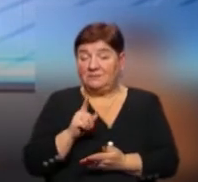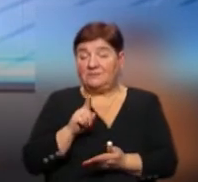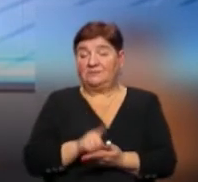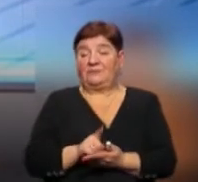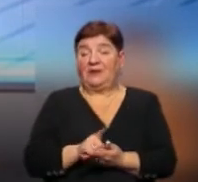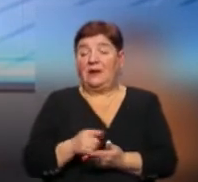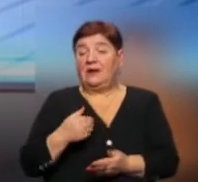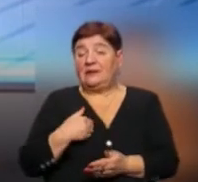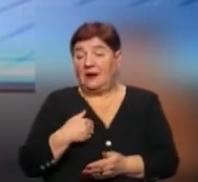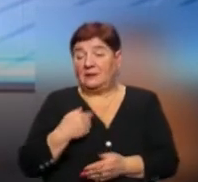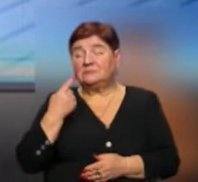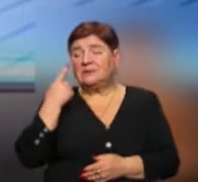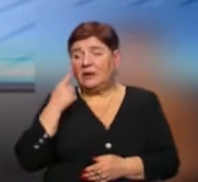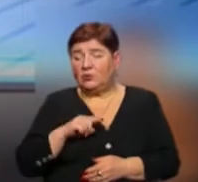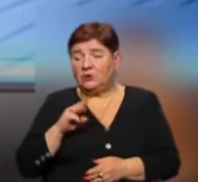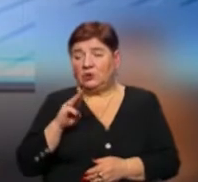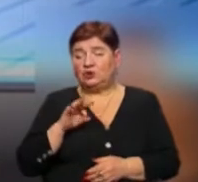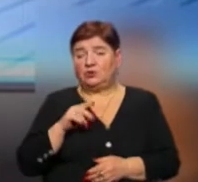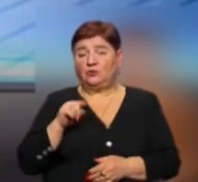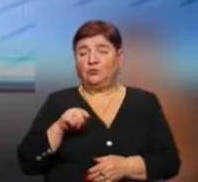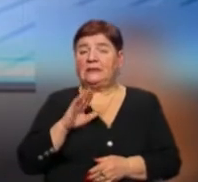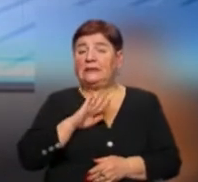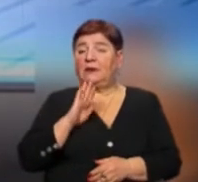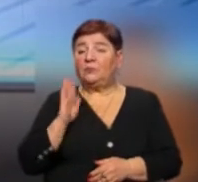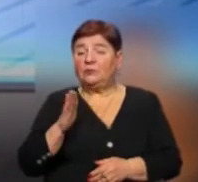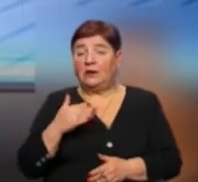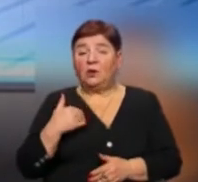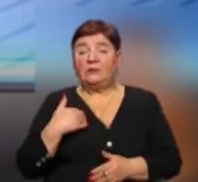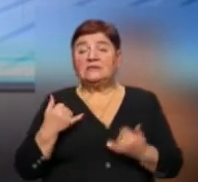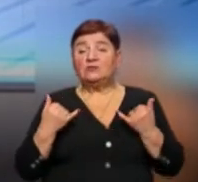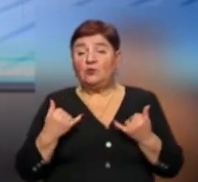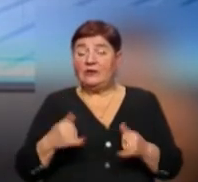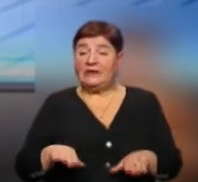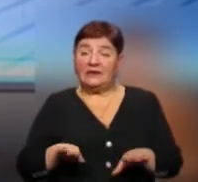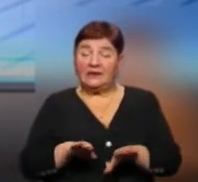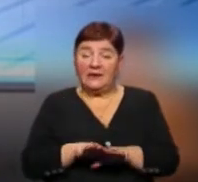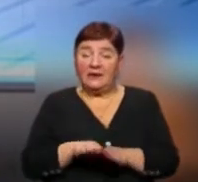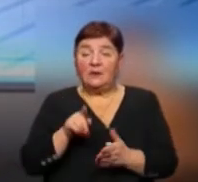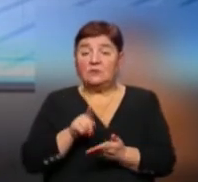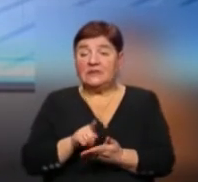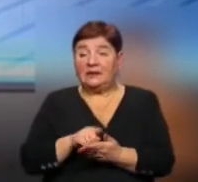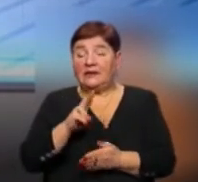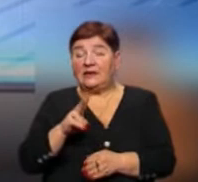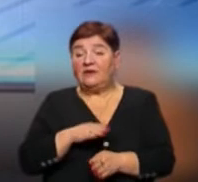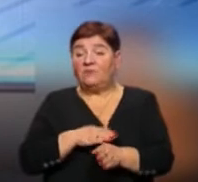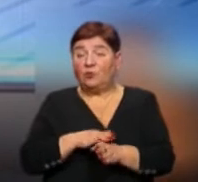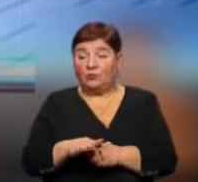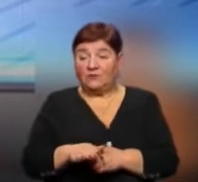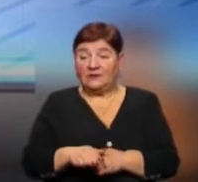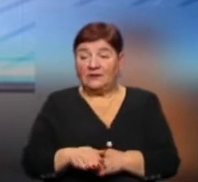я глибоко переконаний, що того не буде. Бо в нас сьогодні, кажемо, такі вакансії, які можуть виконувати